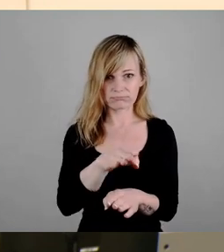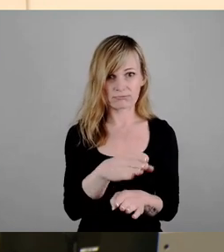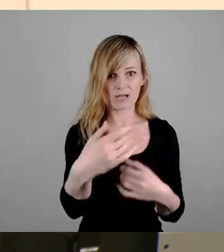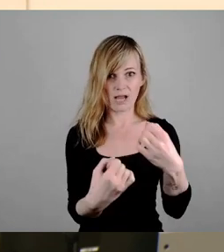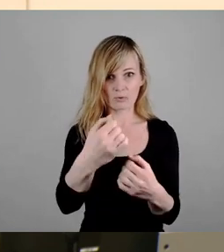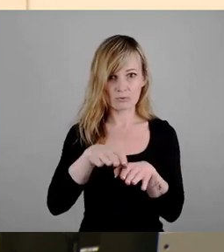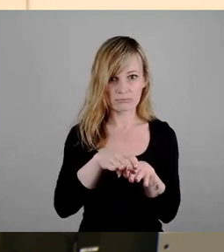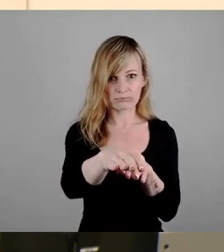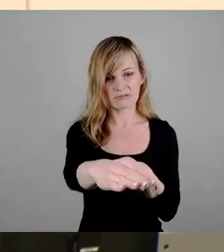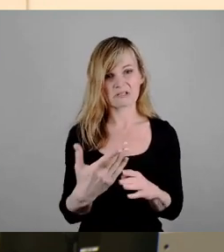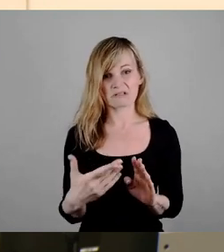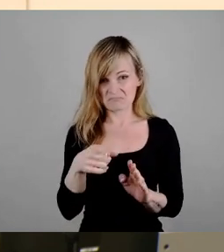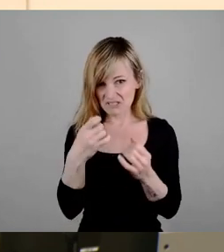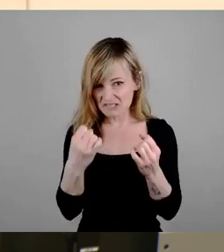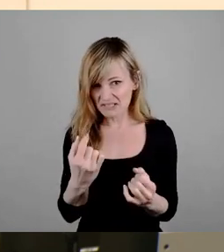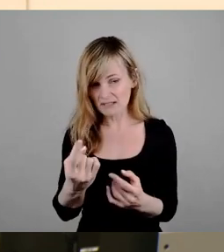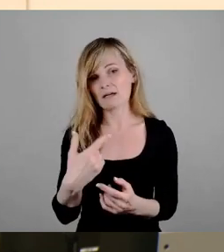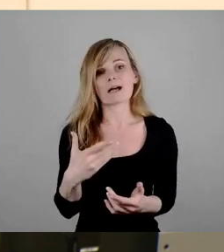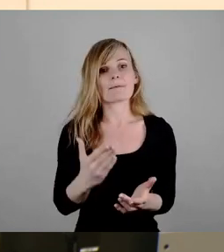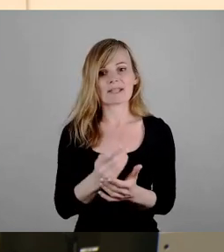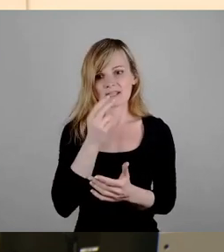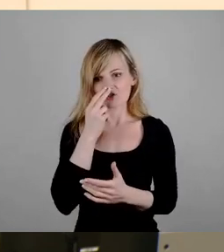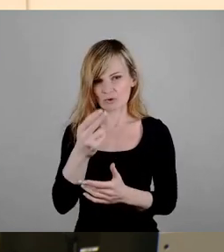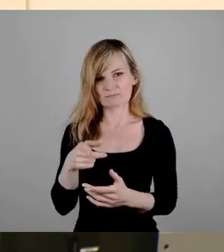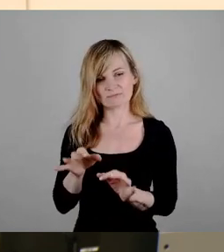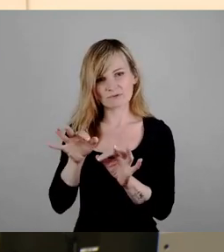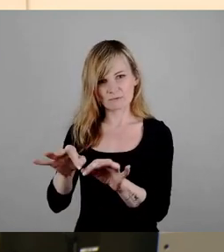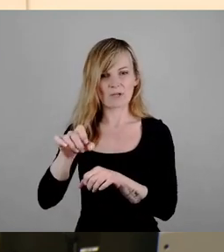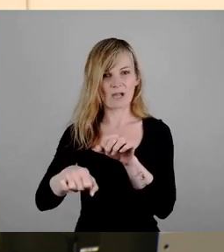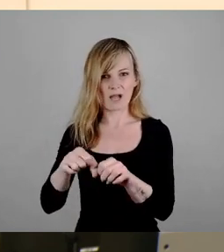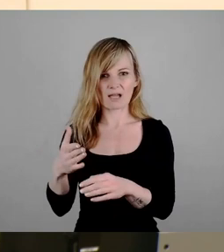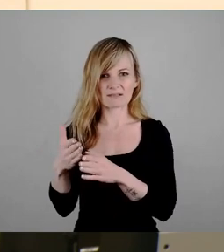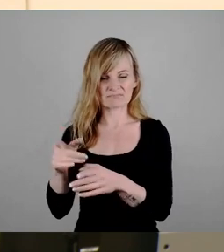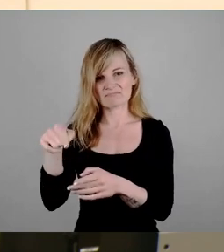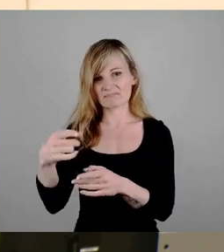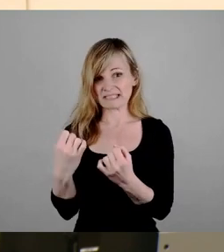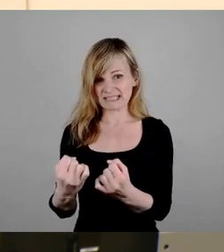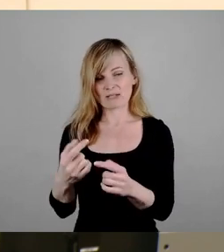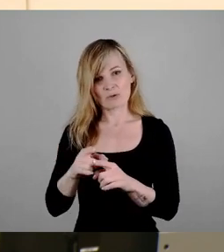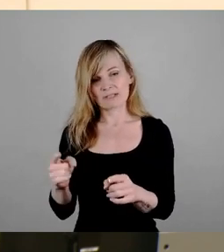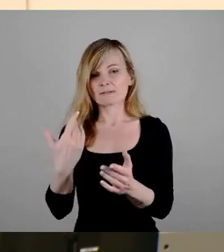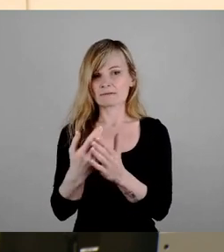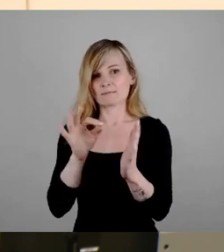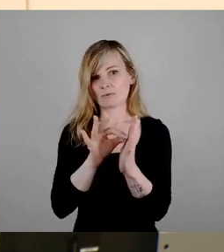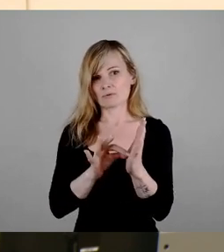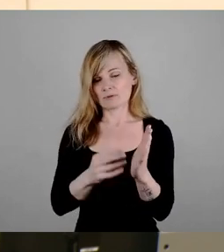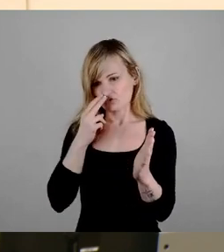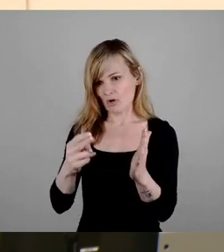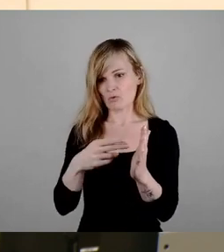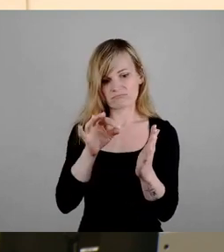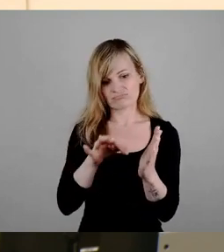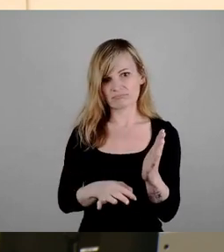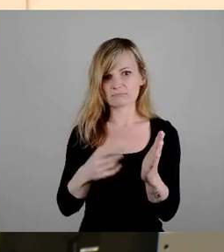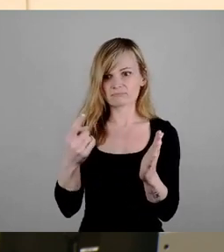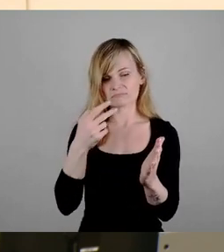Am Ende wird es darum gehen, ob der Radfahrverkehr sicher geführt werden kann oder nicht. Das ist im Prinzip das entscheidende Kriterium. Und es wird im